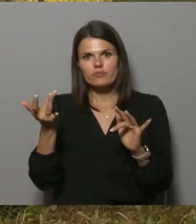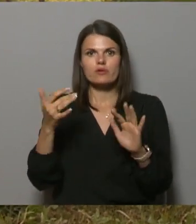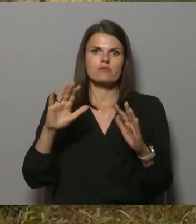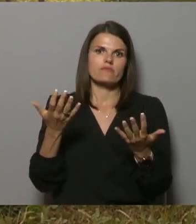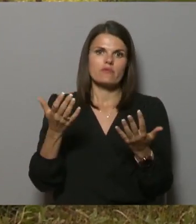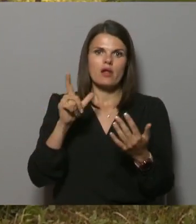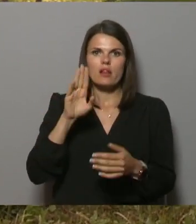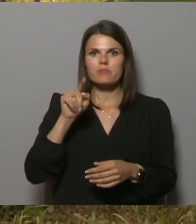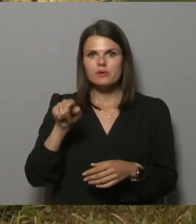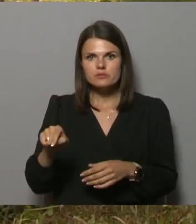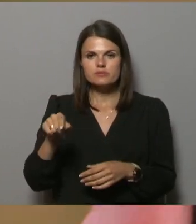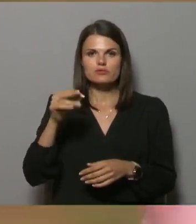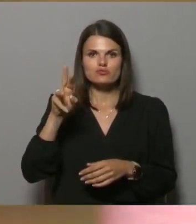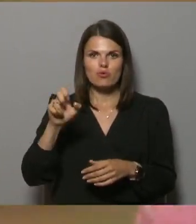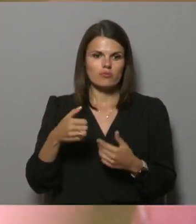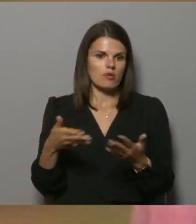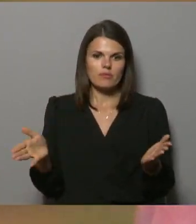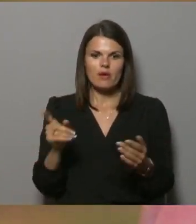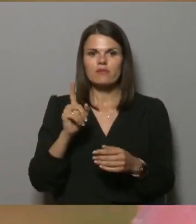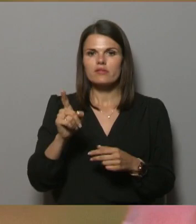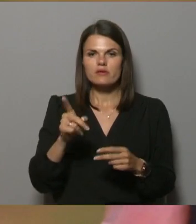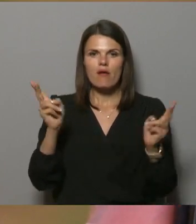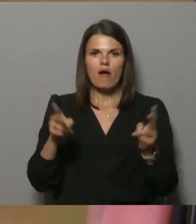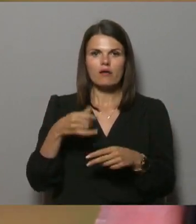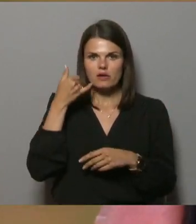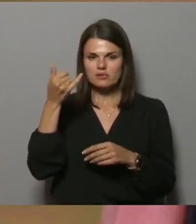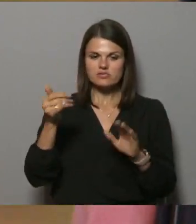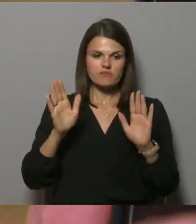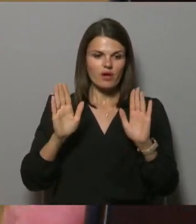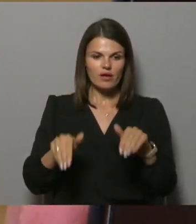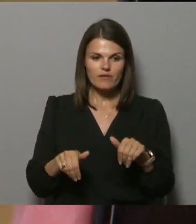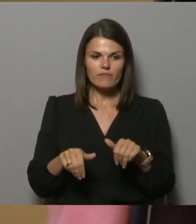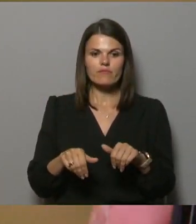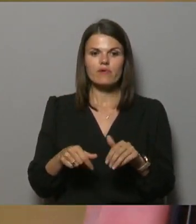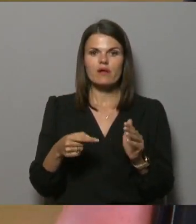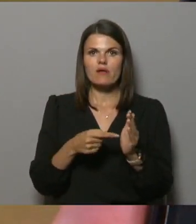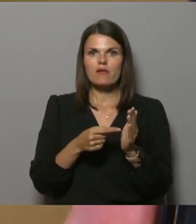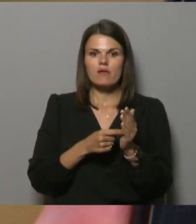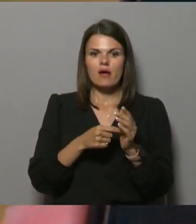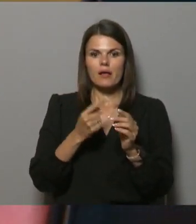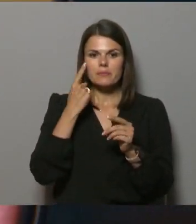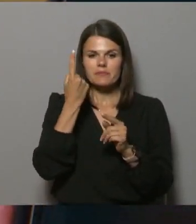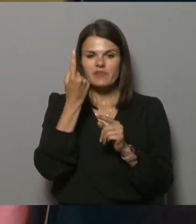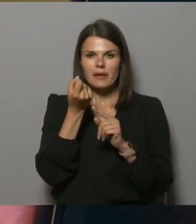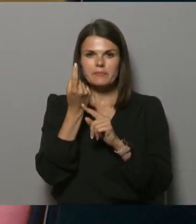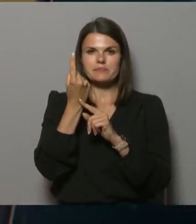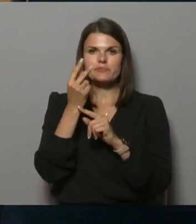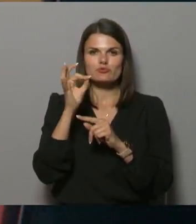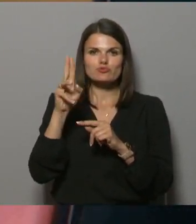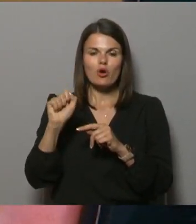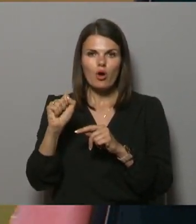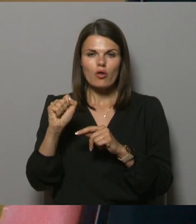vai LMT pārklājuma nav, tikai ārkārtas zvani. Kāda strīpiņa parādās, bet